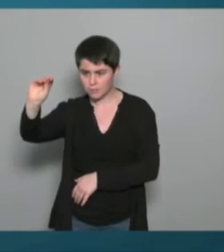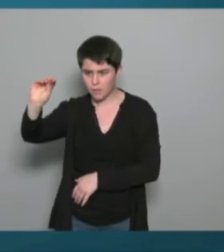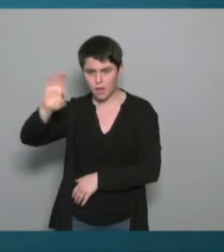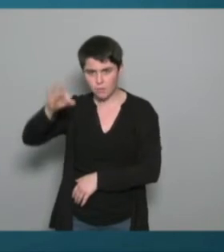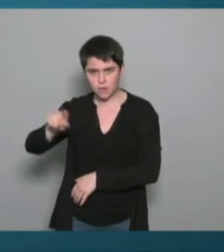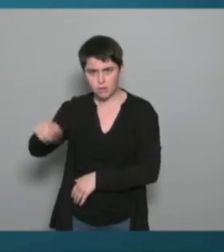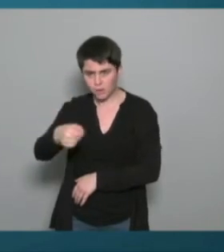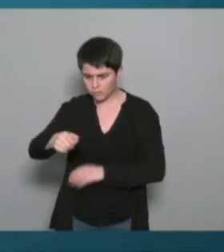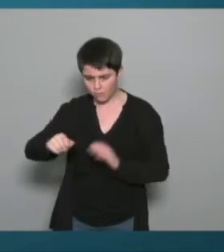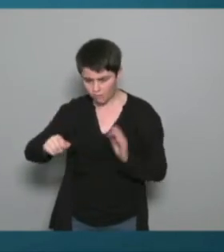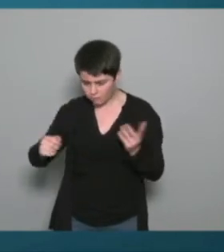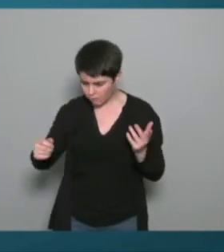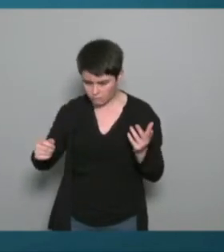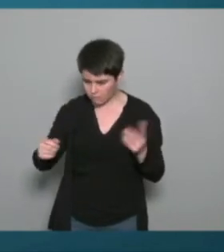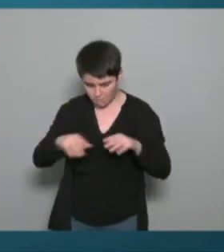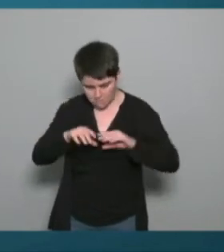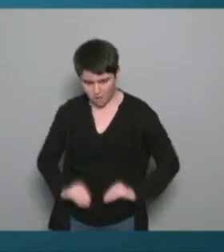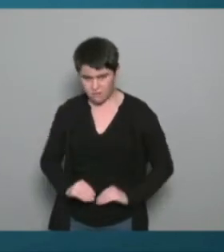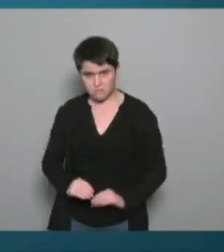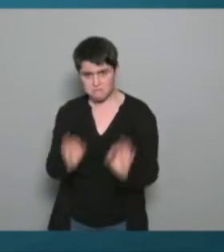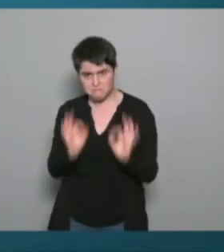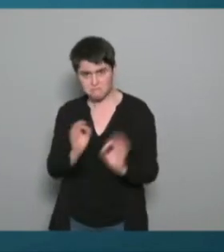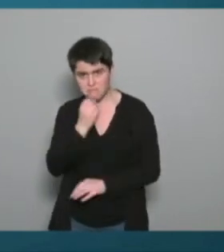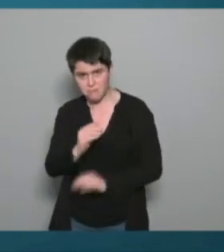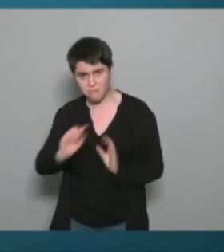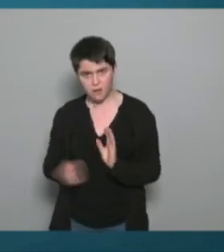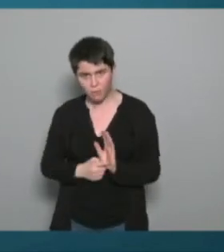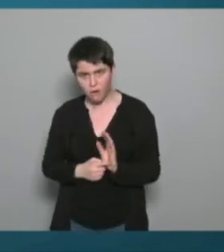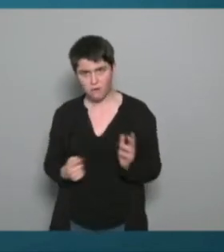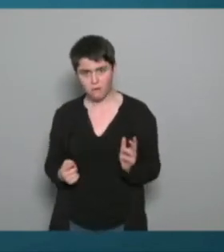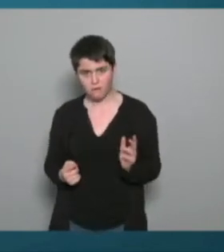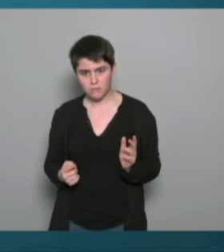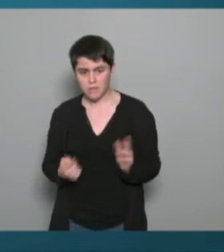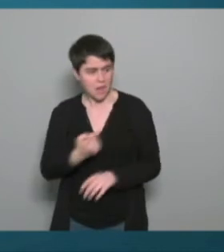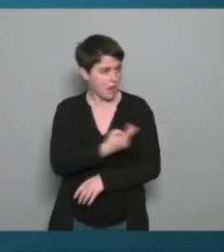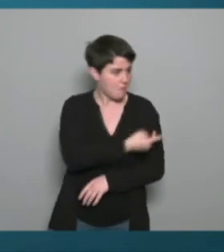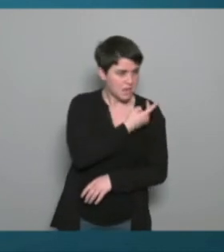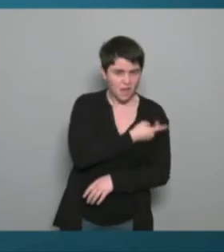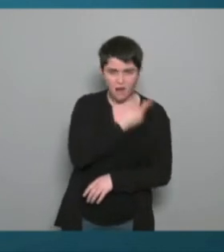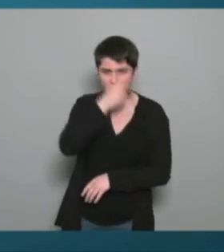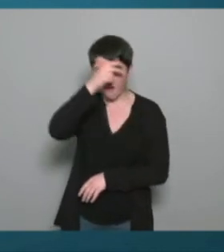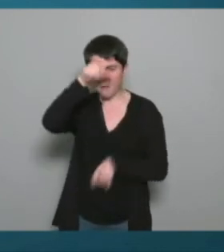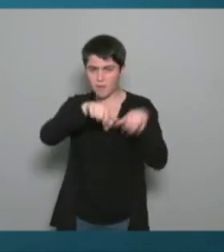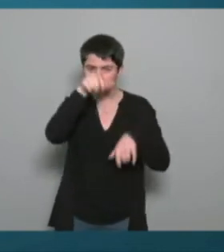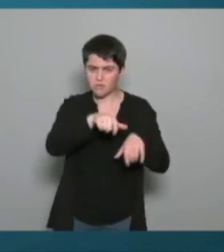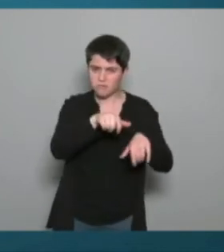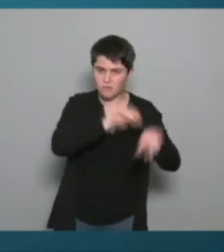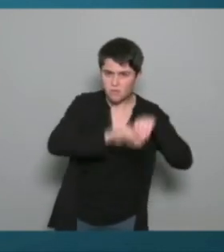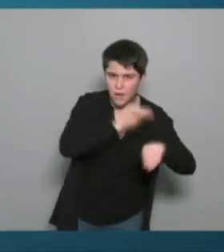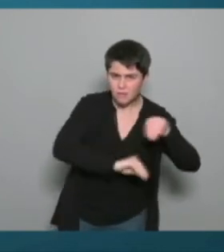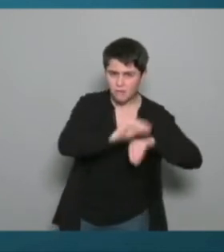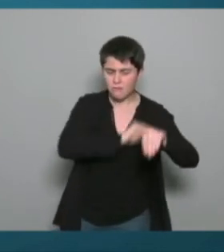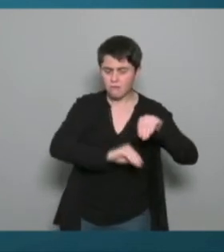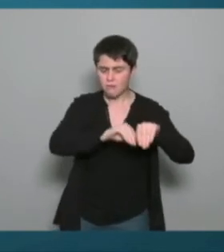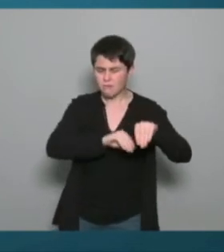des cliniciens des médecins ou des autres organismes donc finalement je suis un peu troublé par ce débat